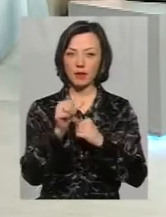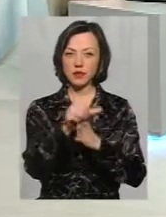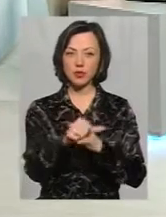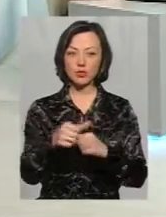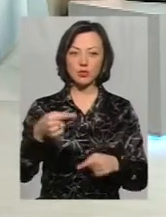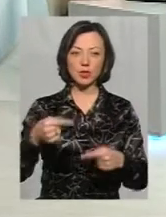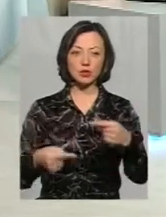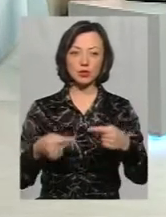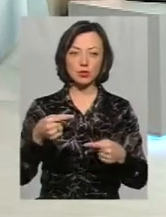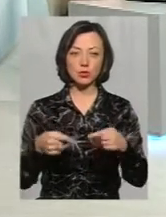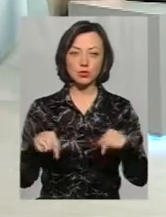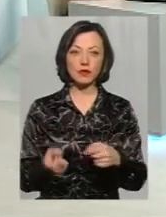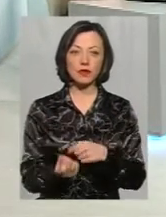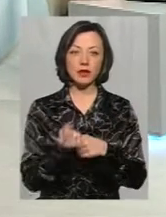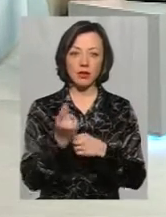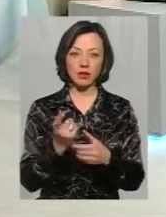яка тут виникає.